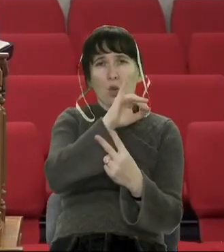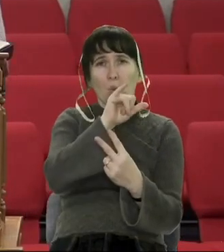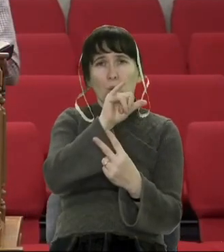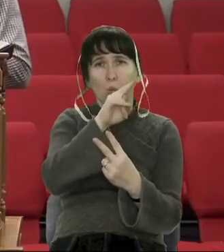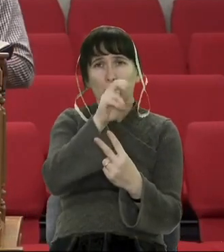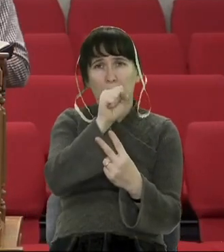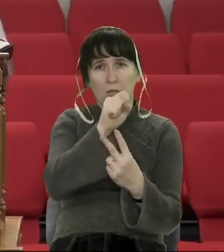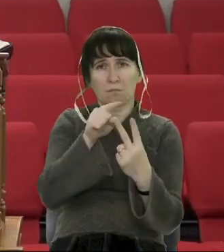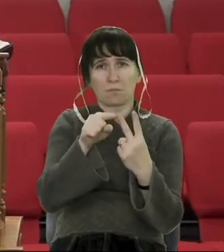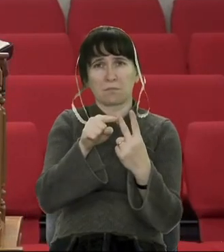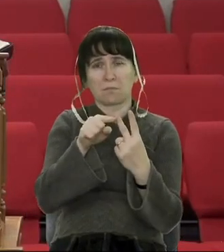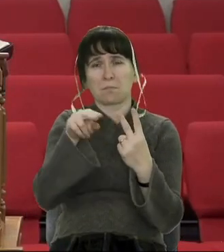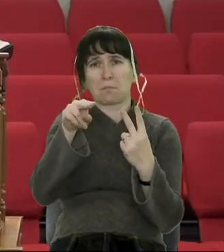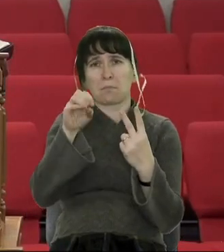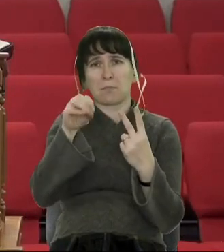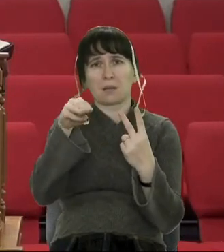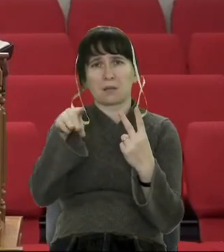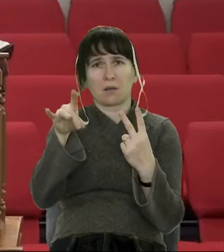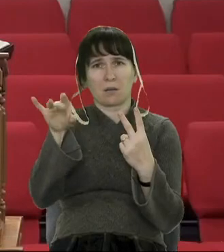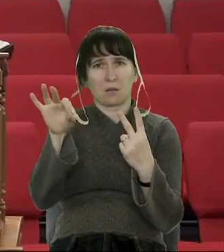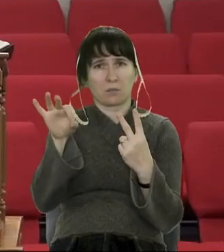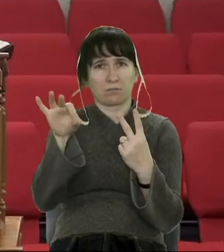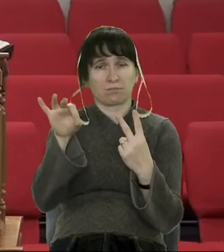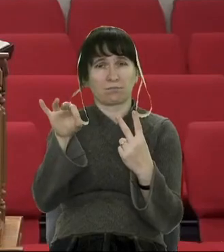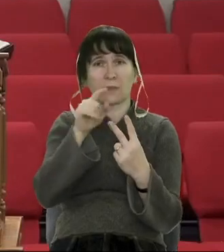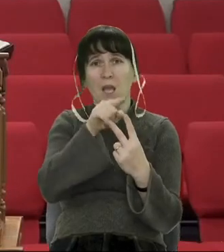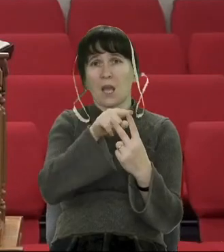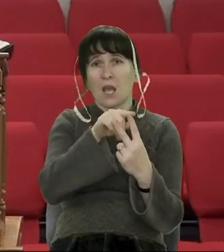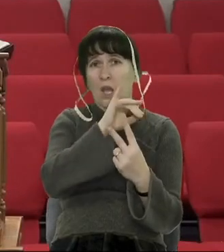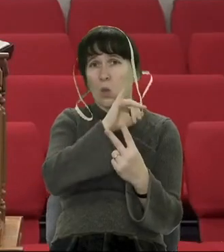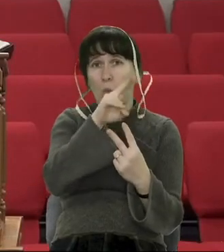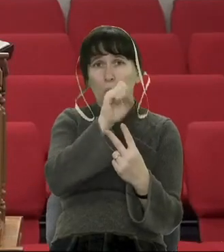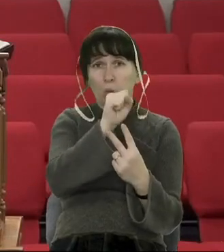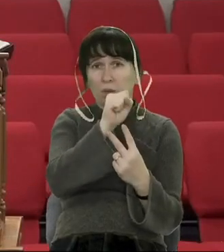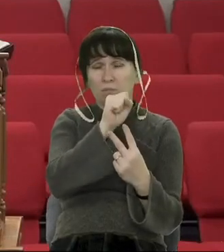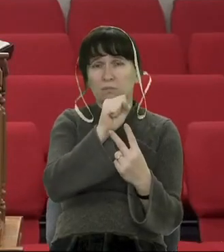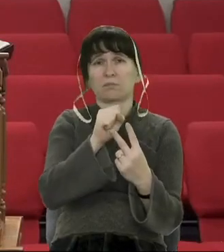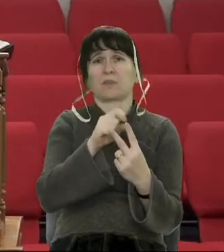Іуда, і Петро, Ісусу в певний момент причинили біль.